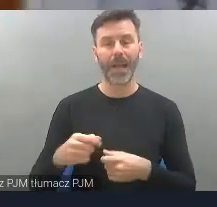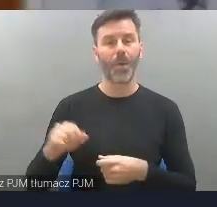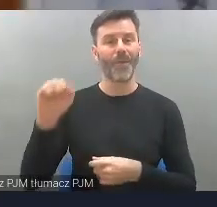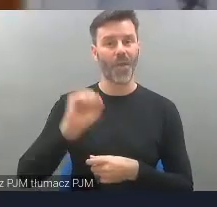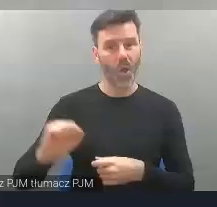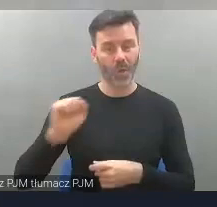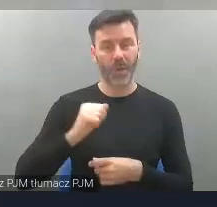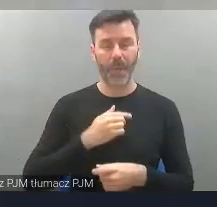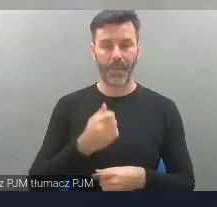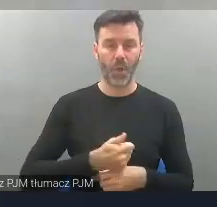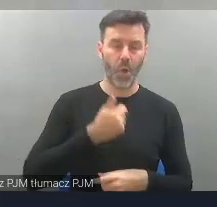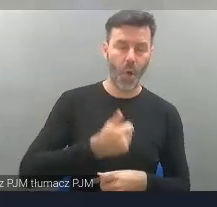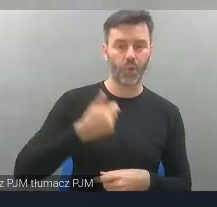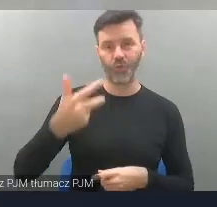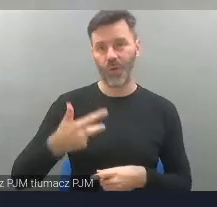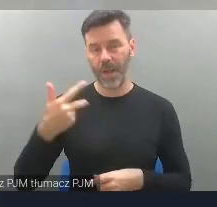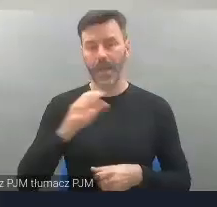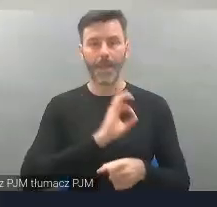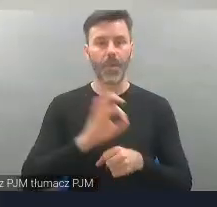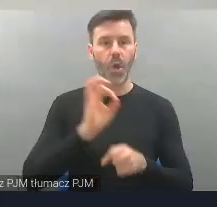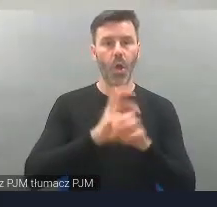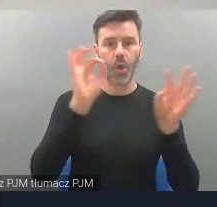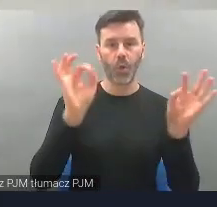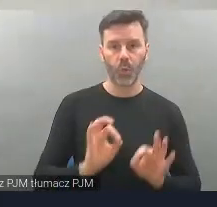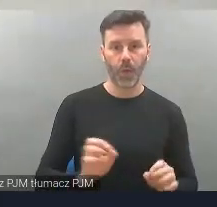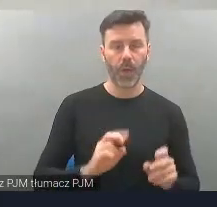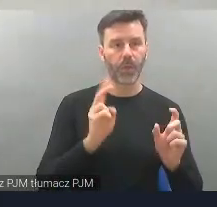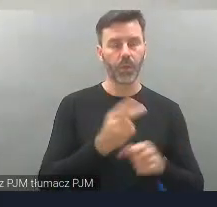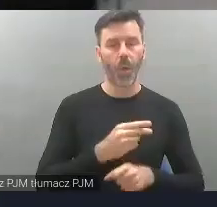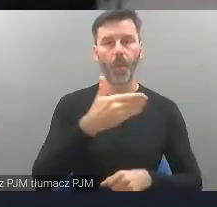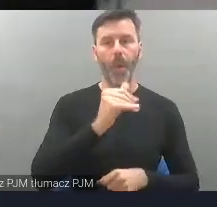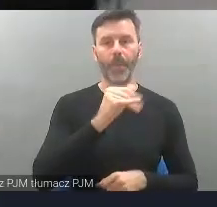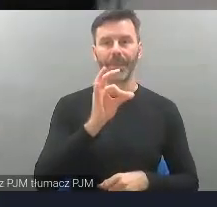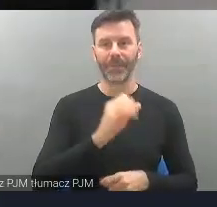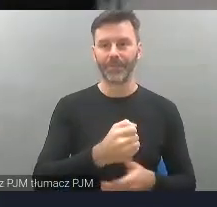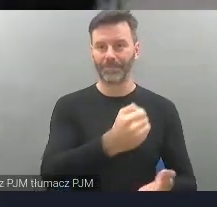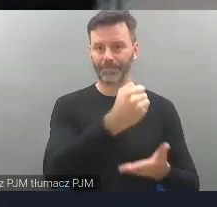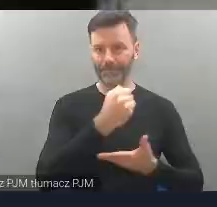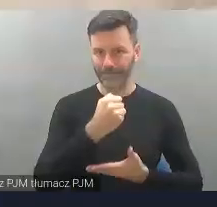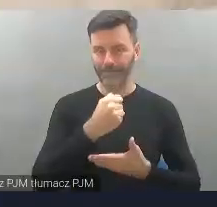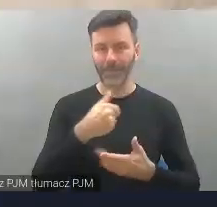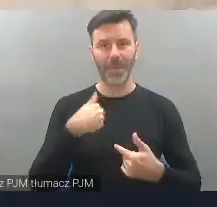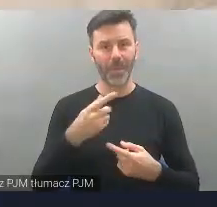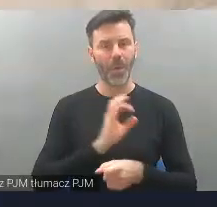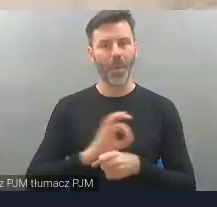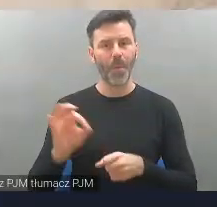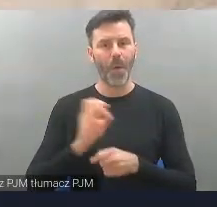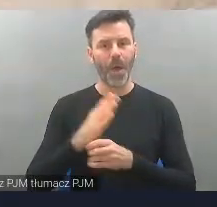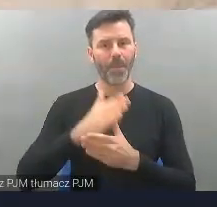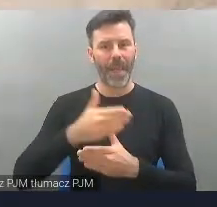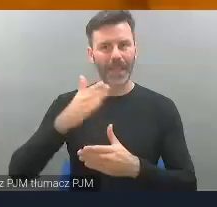Społecznej. Realizowaliśmy projekty międzynarodowe z różnorodnym finansowaniem na rzecz galerii ze wsparciem MKIDN.